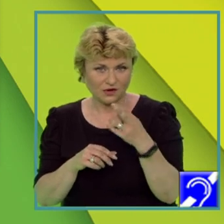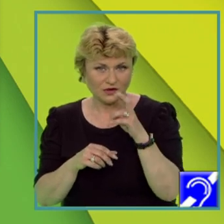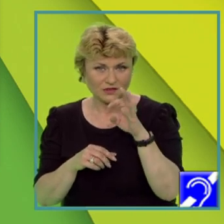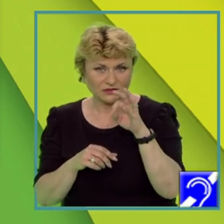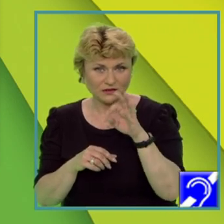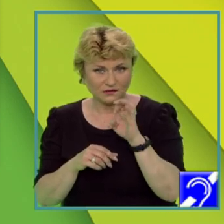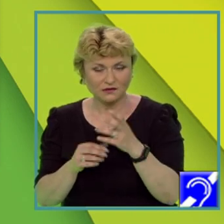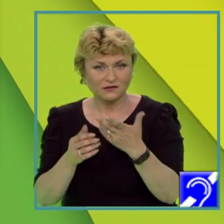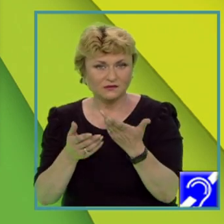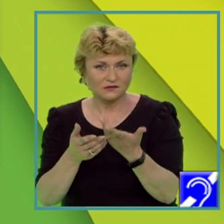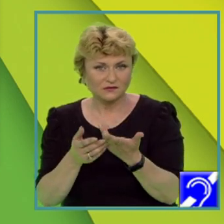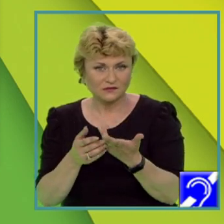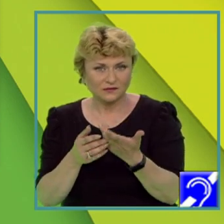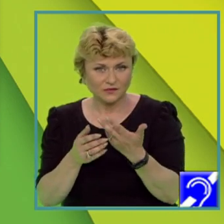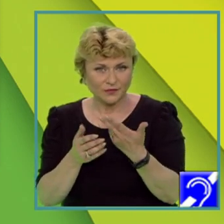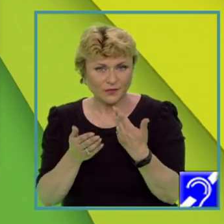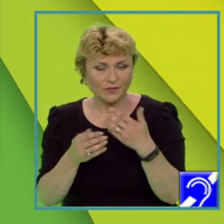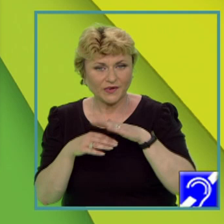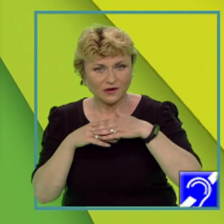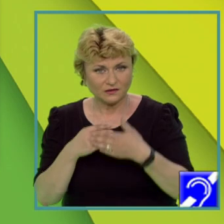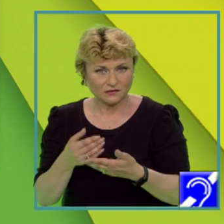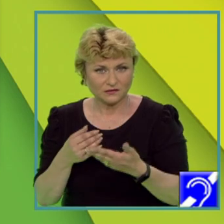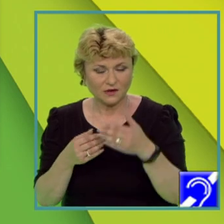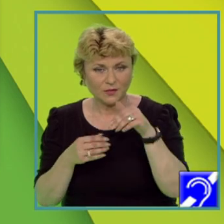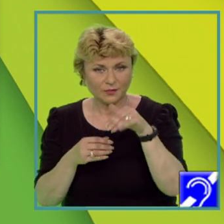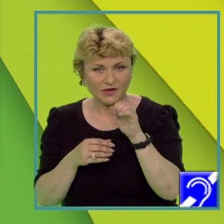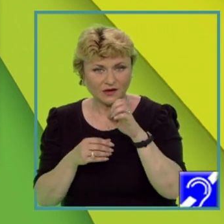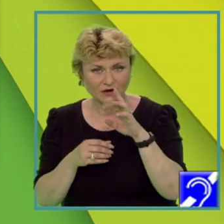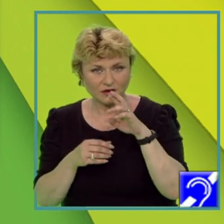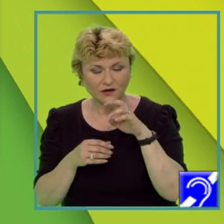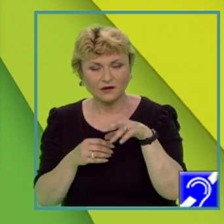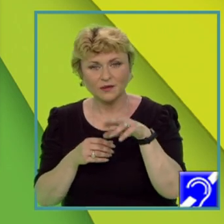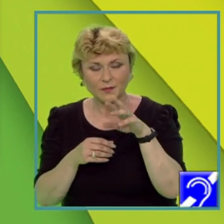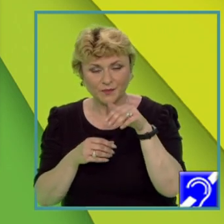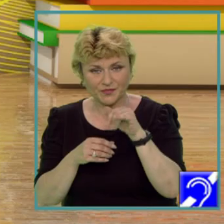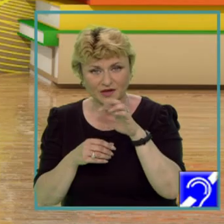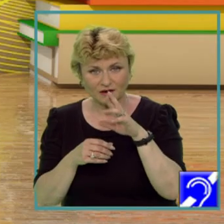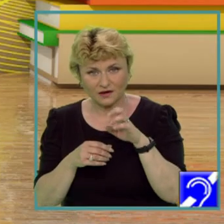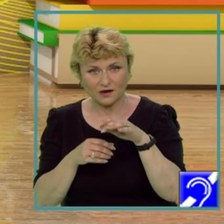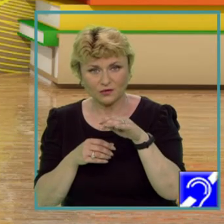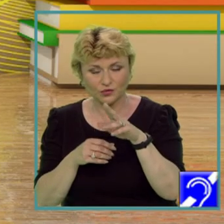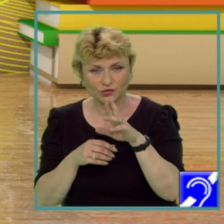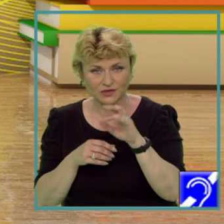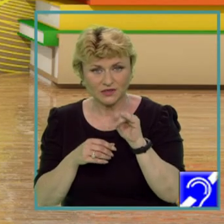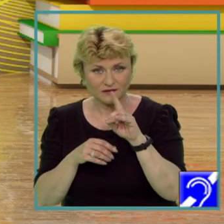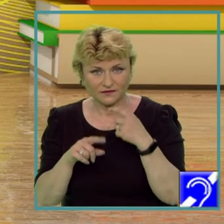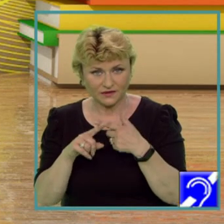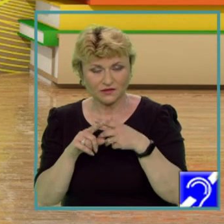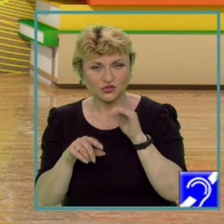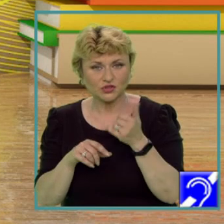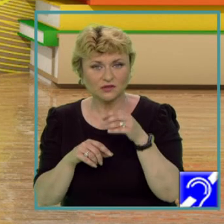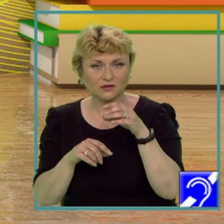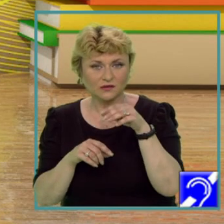fabricarea oțelului, pe lângă minereurile de fier, mangan sau nichel. În speranța că informațiile